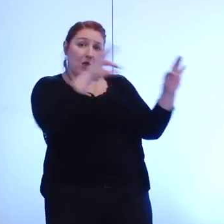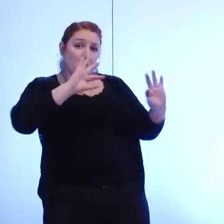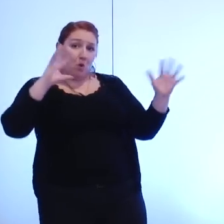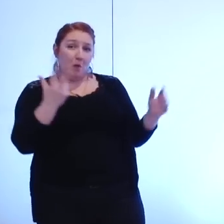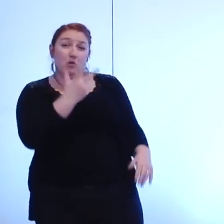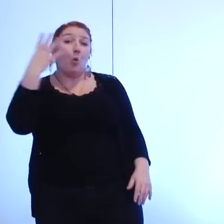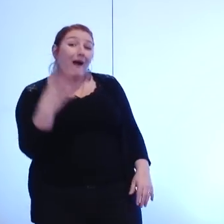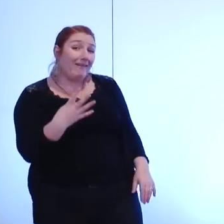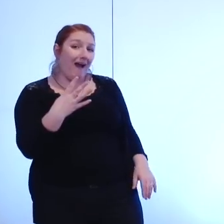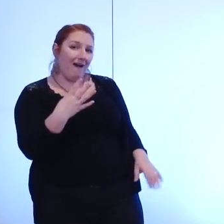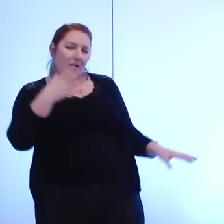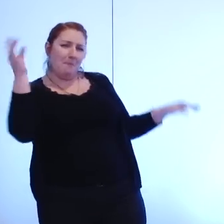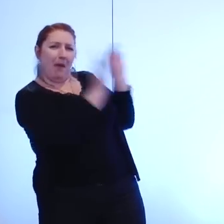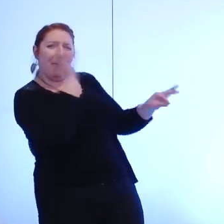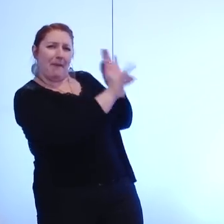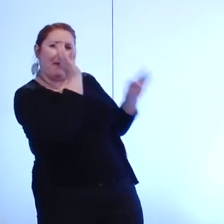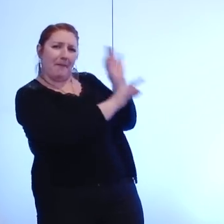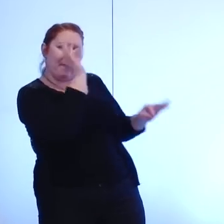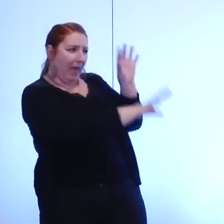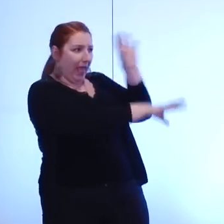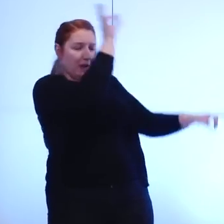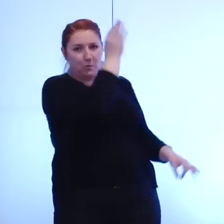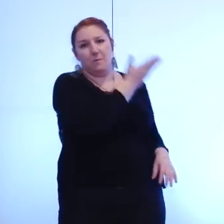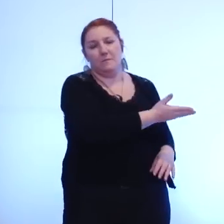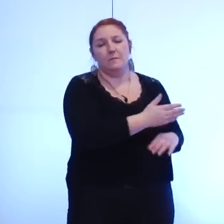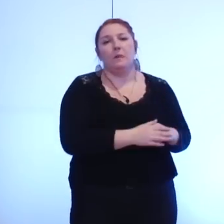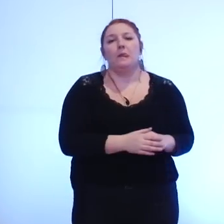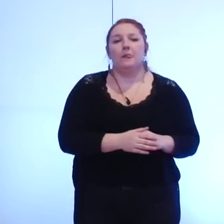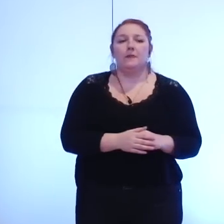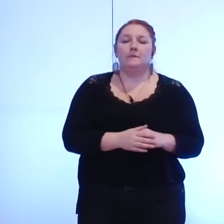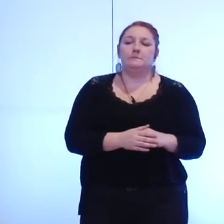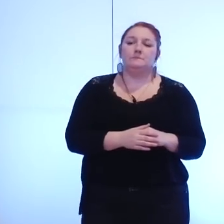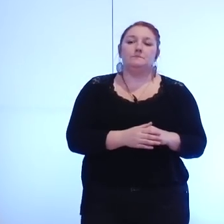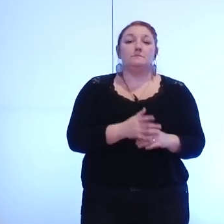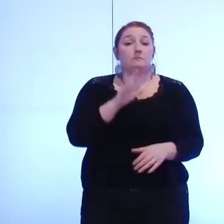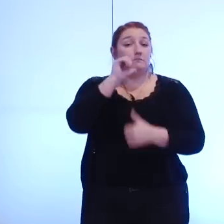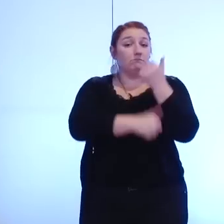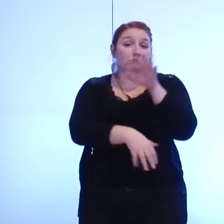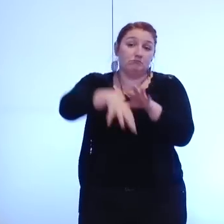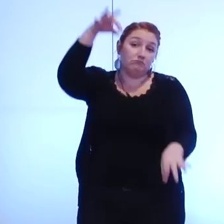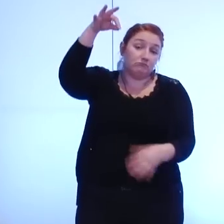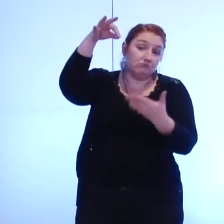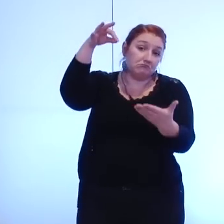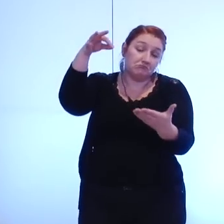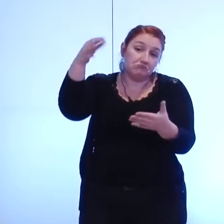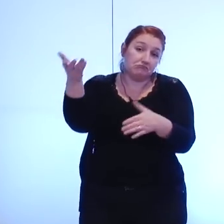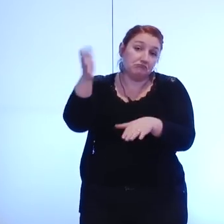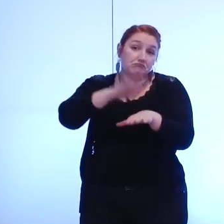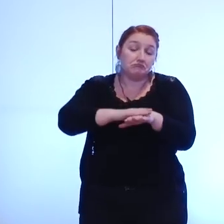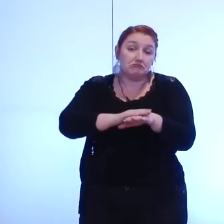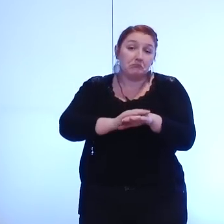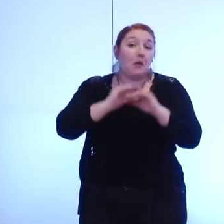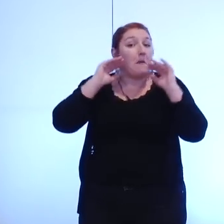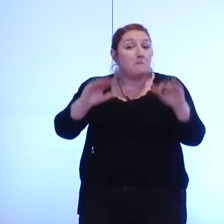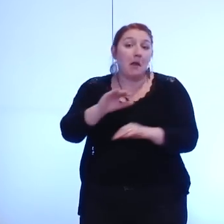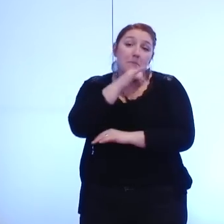quarts de l'assemblée donc ce mode de scrutin finalement et ces travers inhérents nous